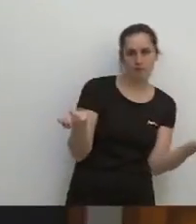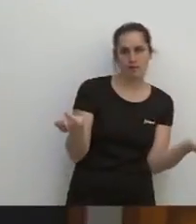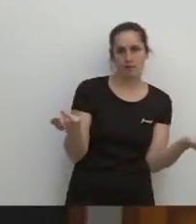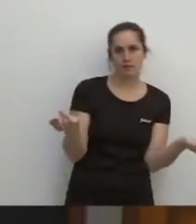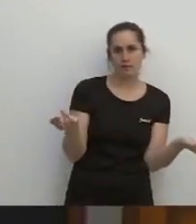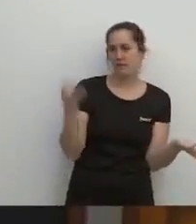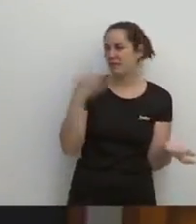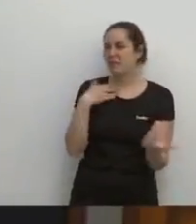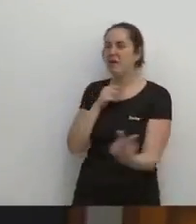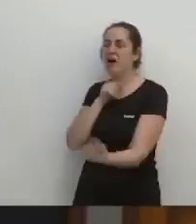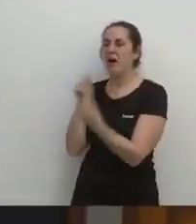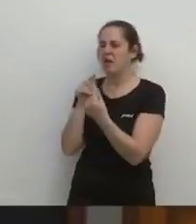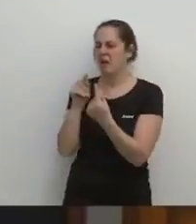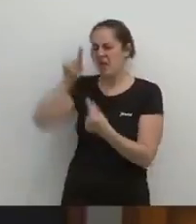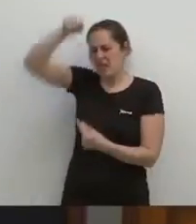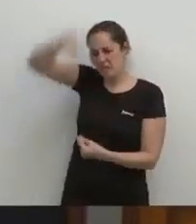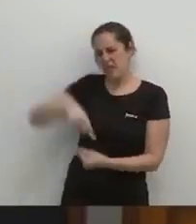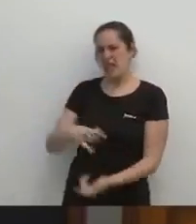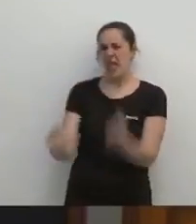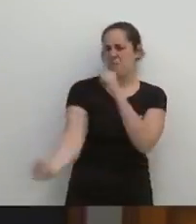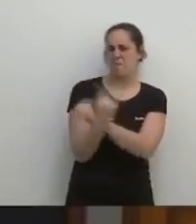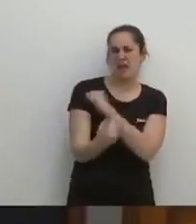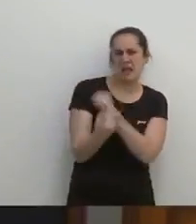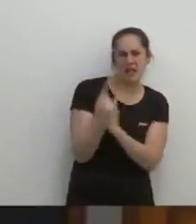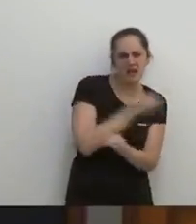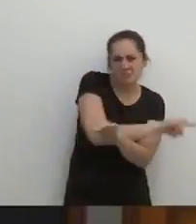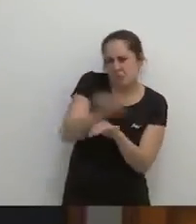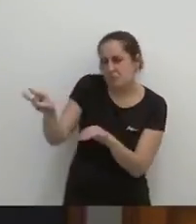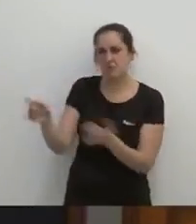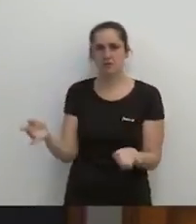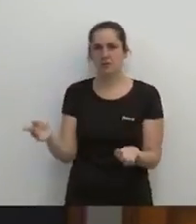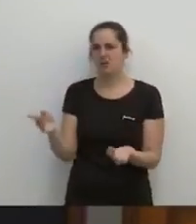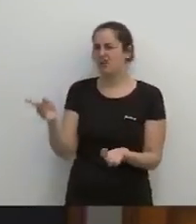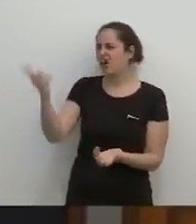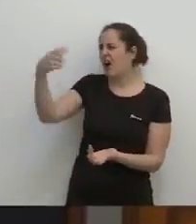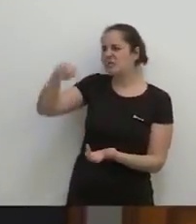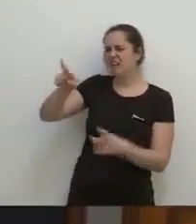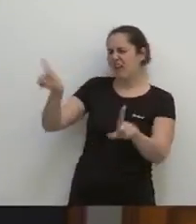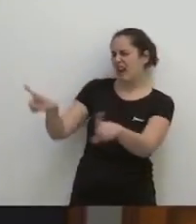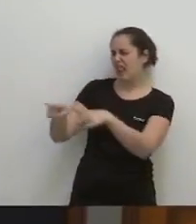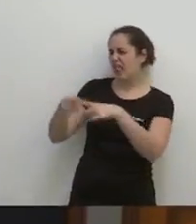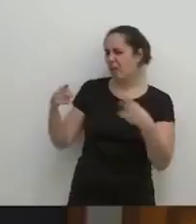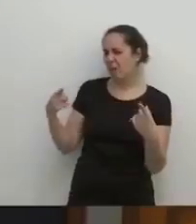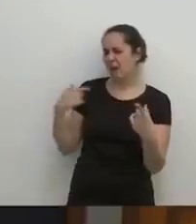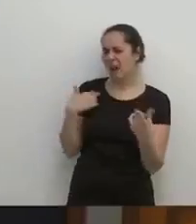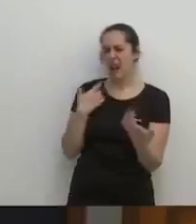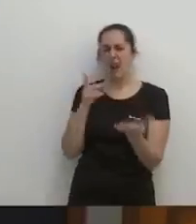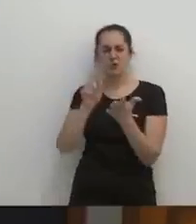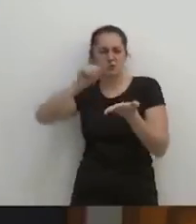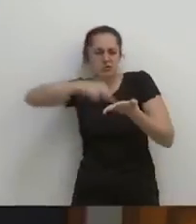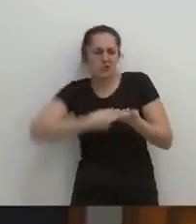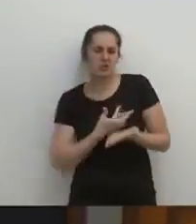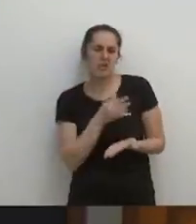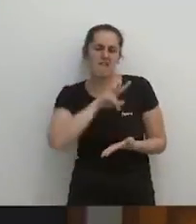I no com vostè ve així Enganyant És a dir Que a vostè ni li preocupa Què va passar en els contractes de futur així Ni li